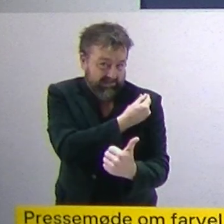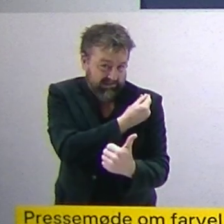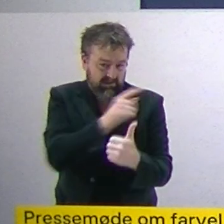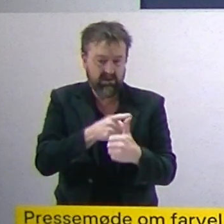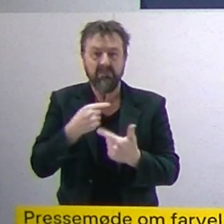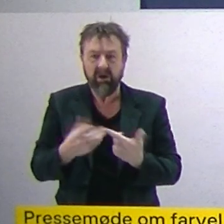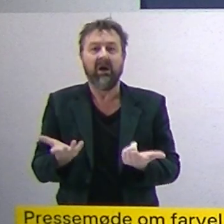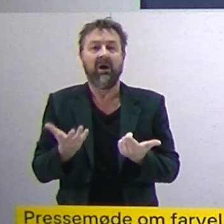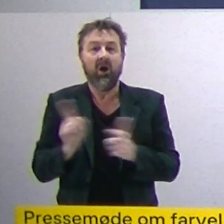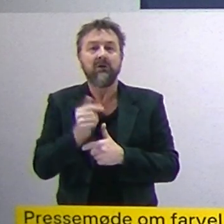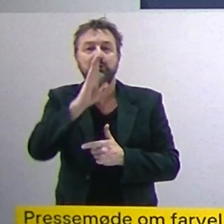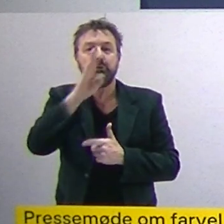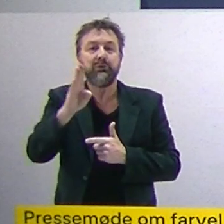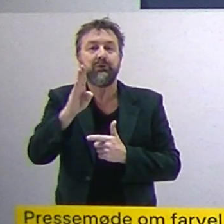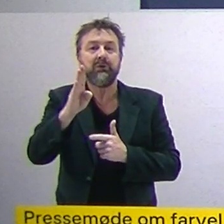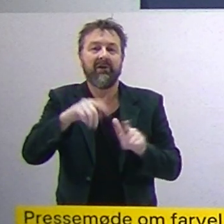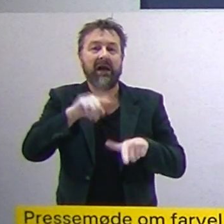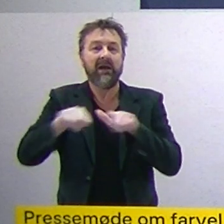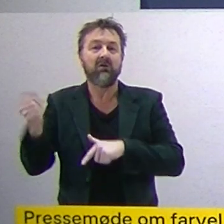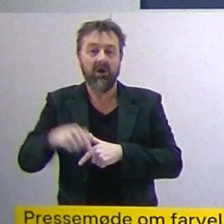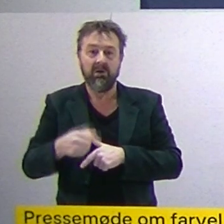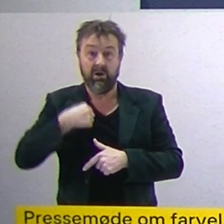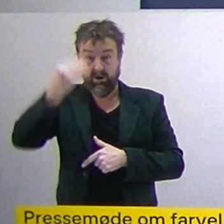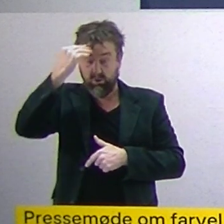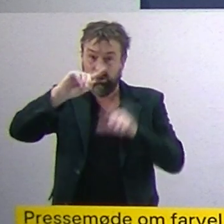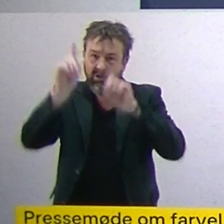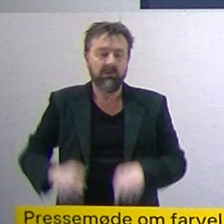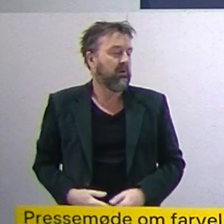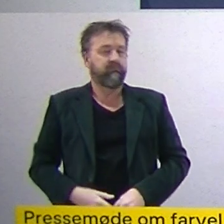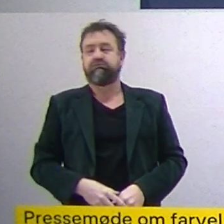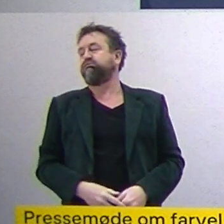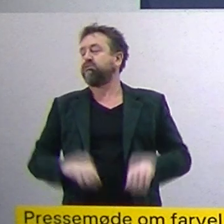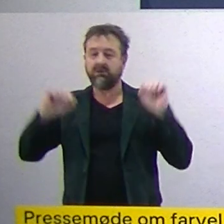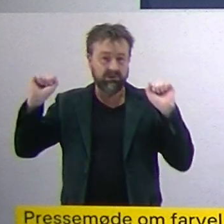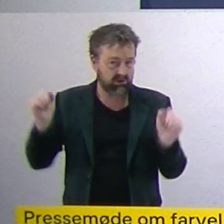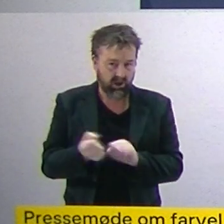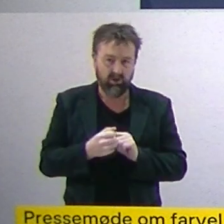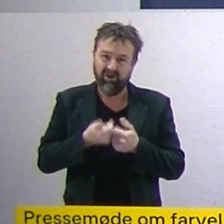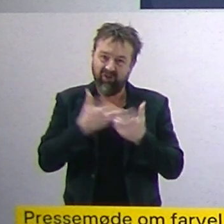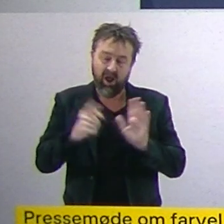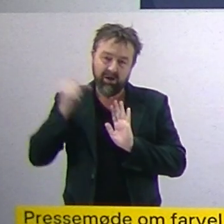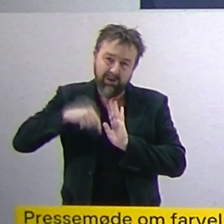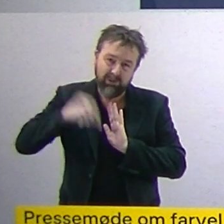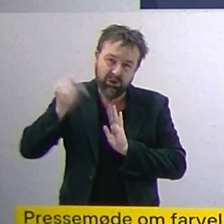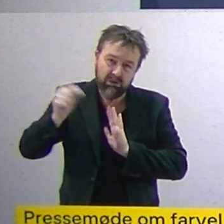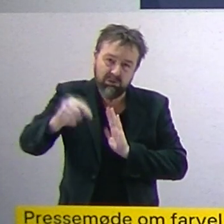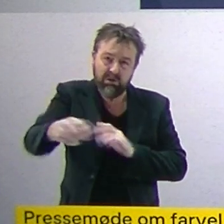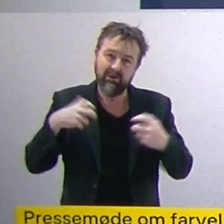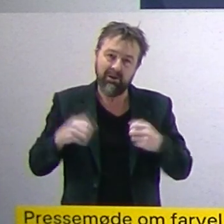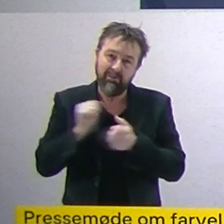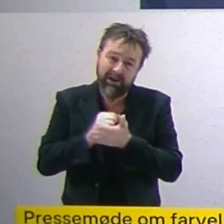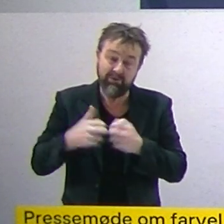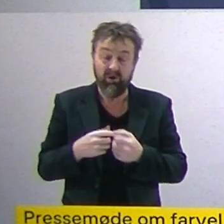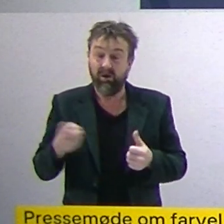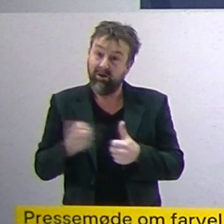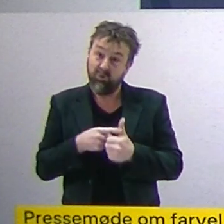fortælle om den nye variant, og så kan jeg huske, at vi havde rigtig, rigtig travlt i december. Der stod vi her flere gange, så man næsten blev forpustet, både